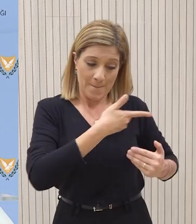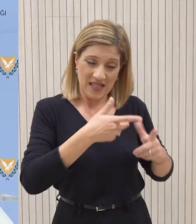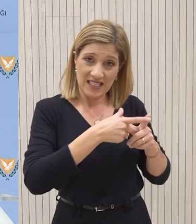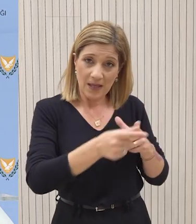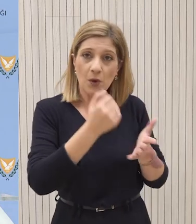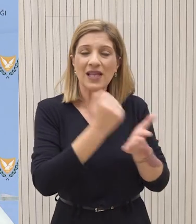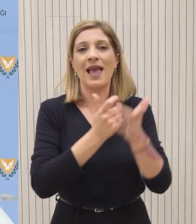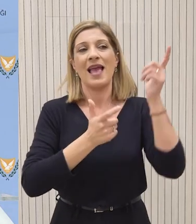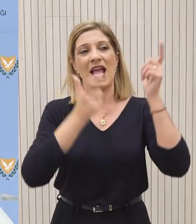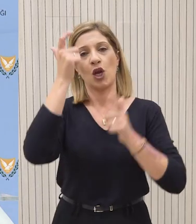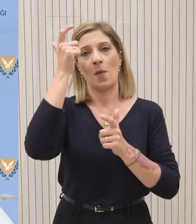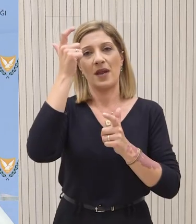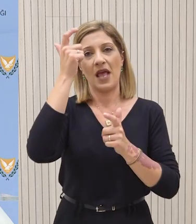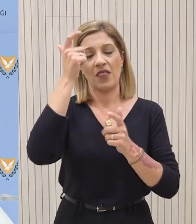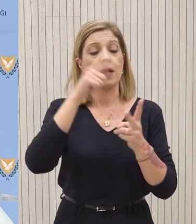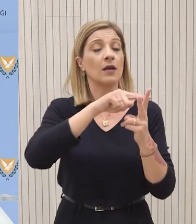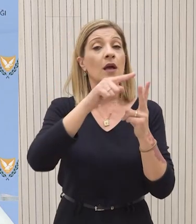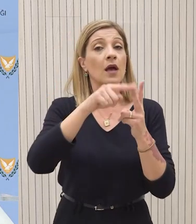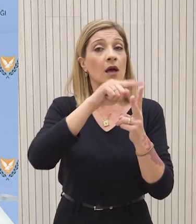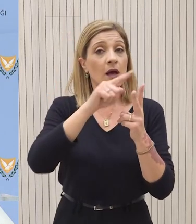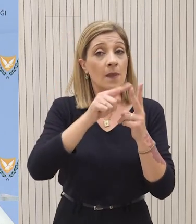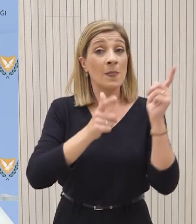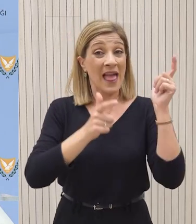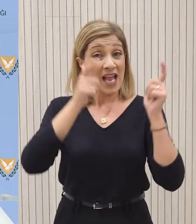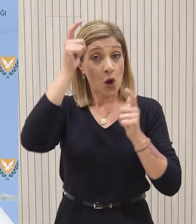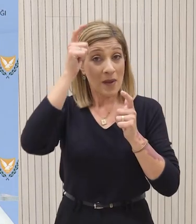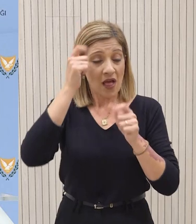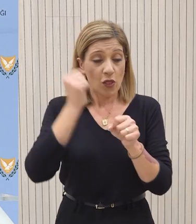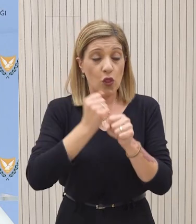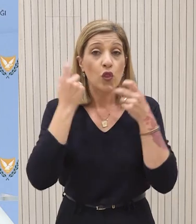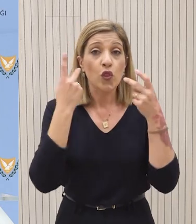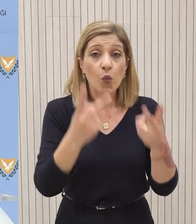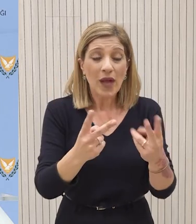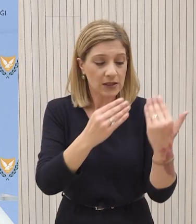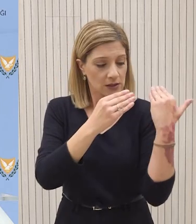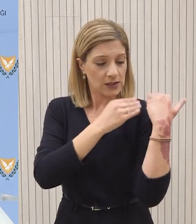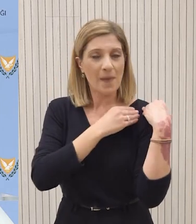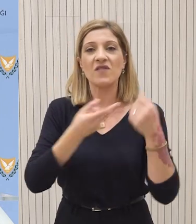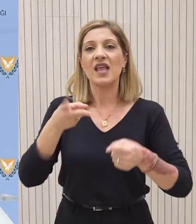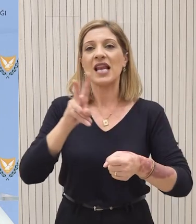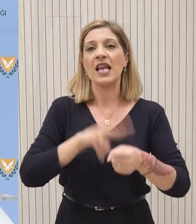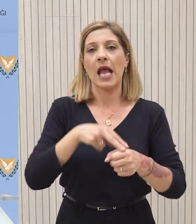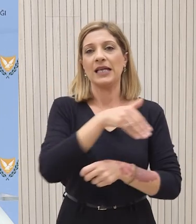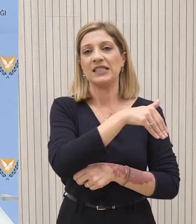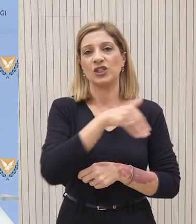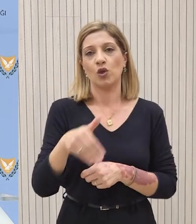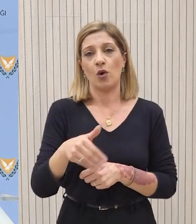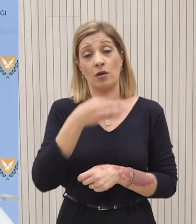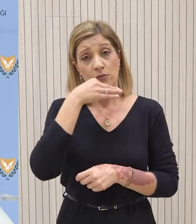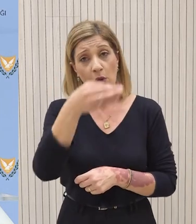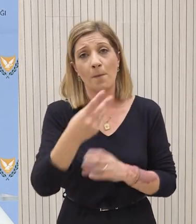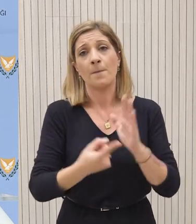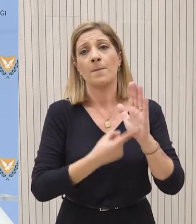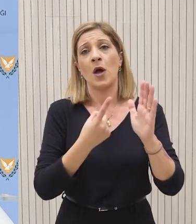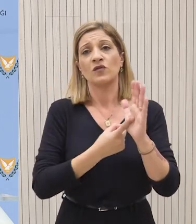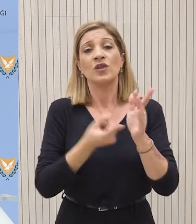η ειρηνευτική δύναμη, σύμφωνα με τους όρους εντολής της, είναι υπεύθυνη για το καθεστώς της νεκρής ζώνης. Αυτό είναι που έχει σημασία. Δεν